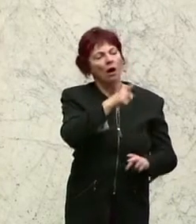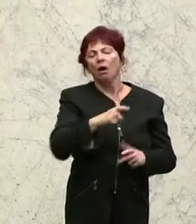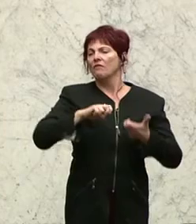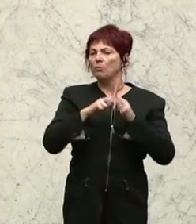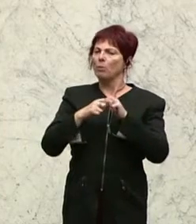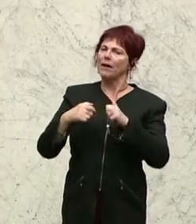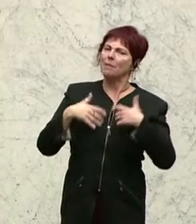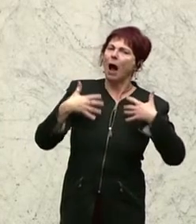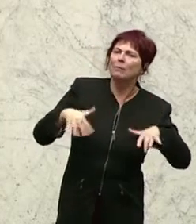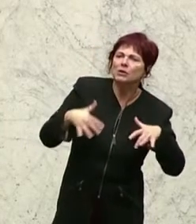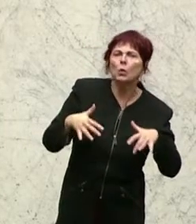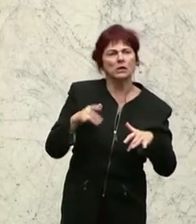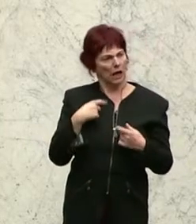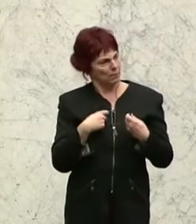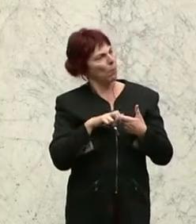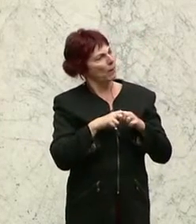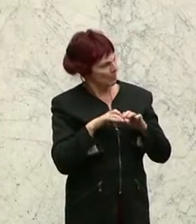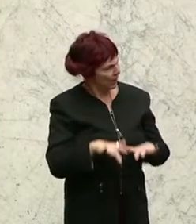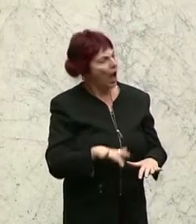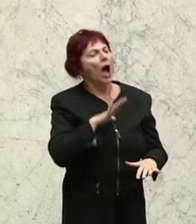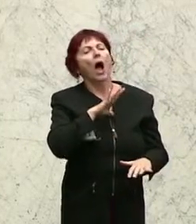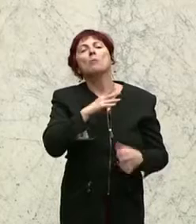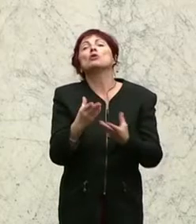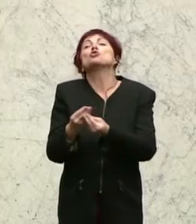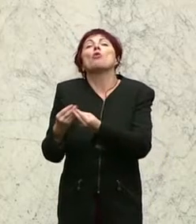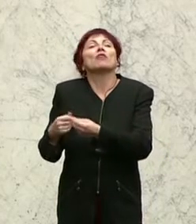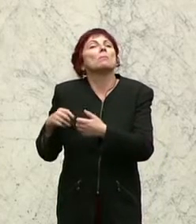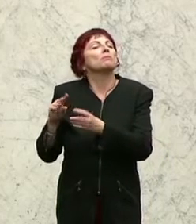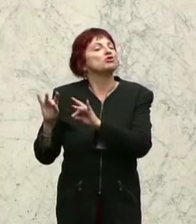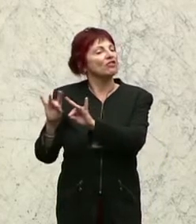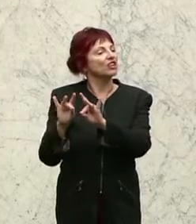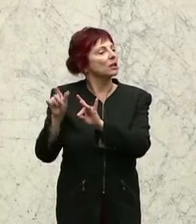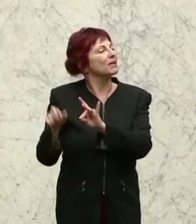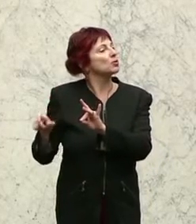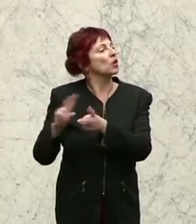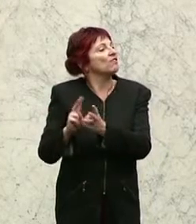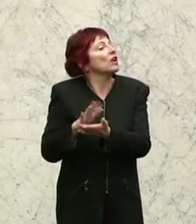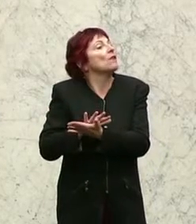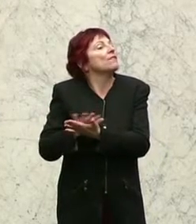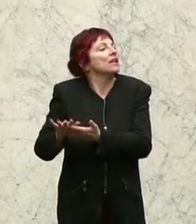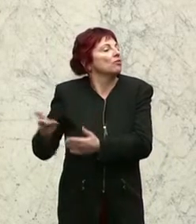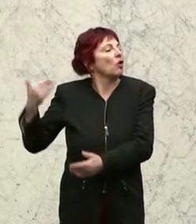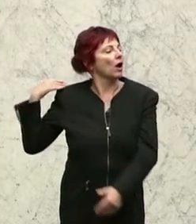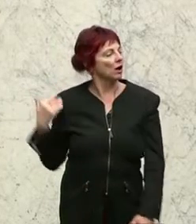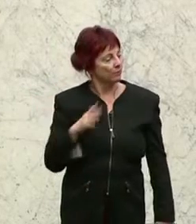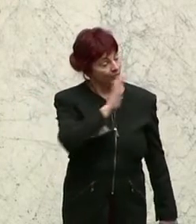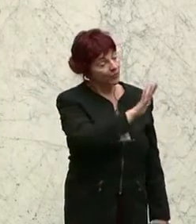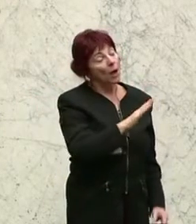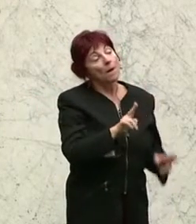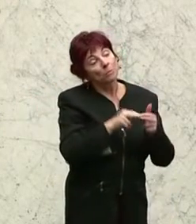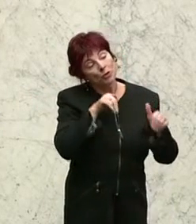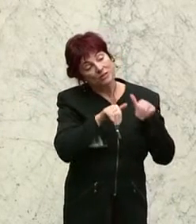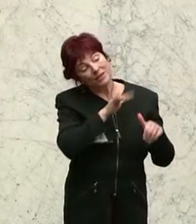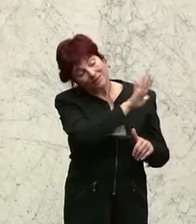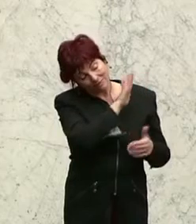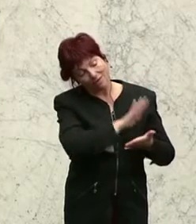der Arbeitslosigkeit, wir haben ein Problem, aber wir haben auch so viele Beschäftigte wie noch nie. Herr Bundesminister, es wäre Ihre Aufgabe, und jetzt komme ich noch einmal auf den